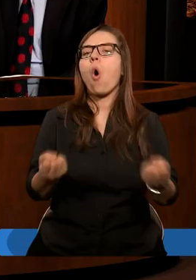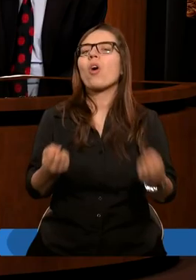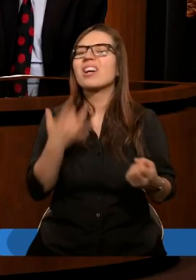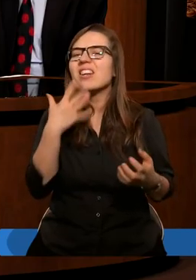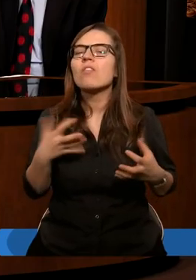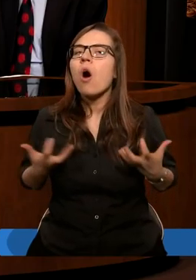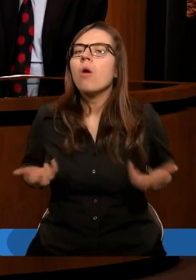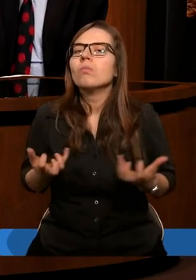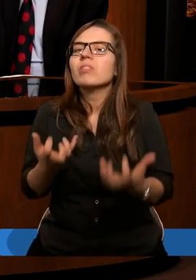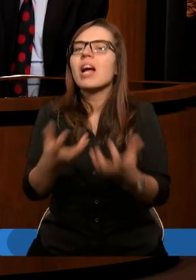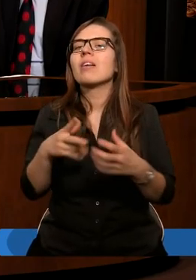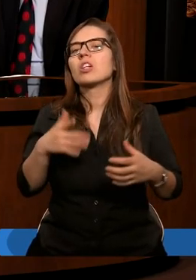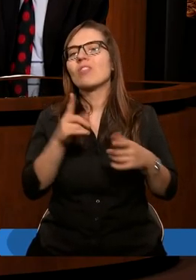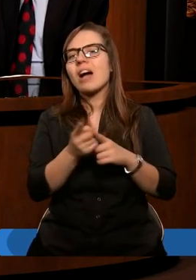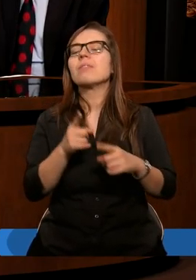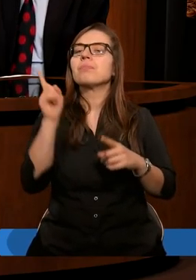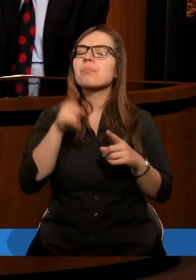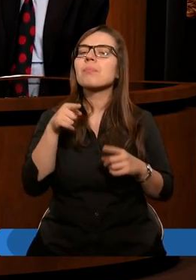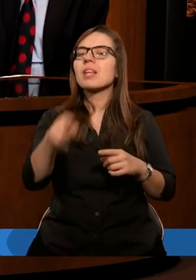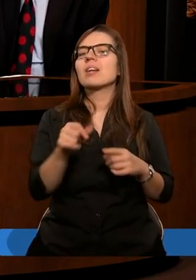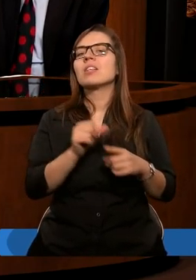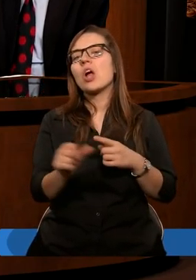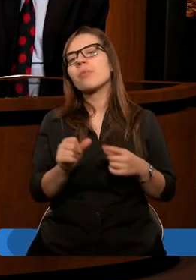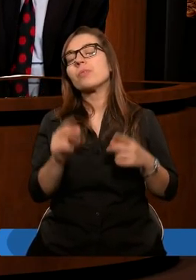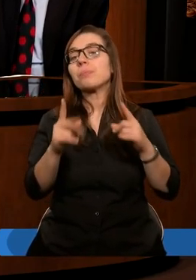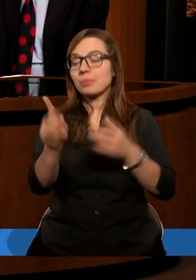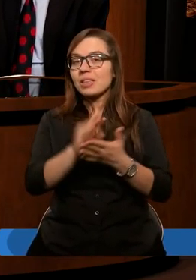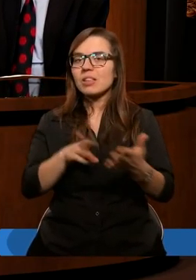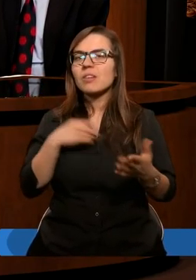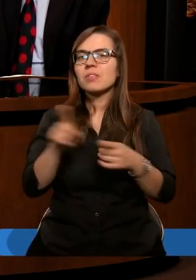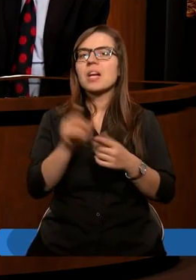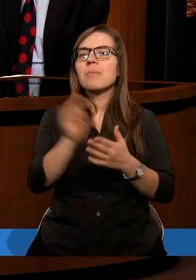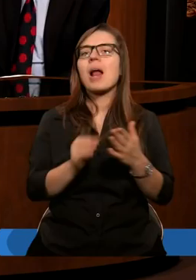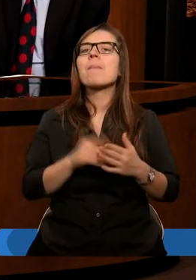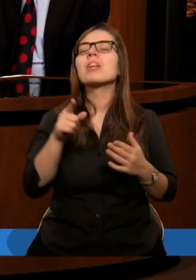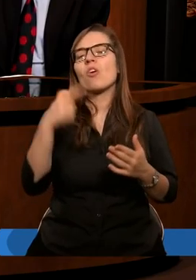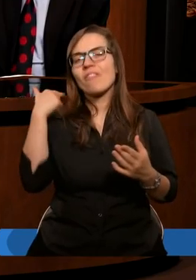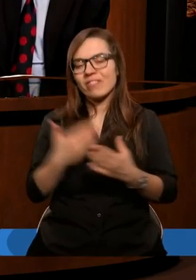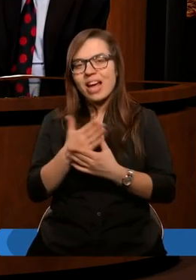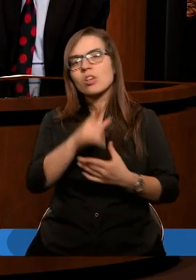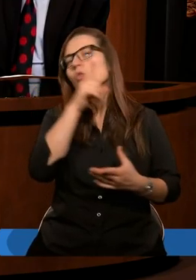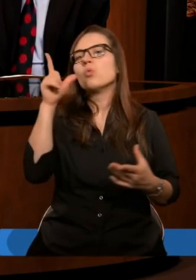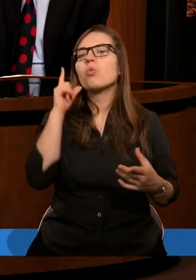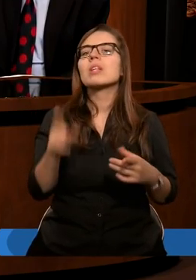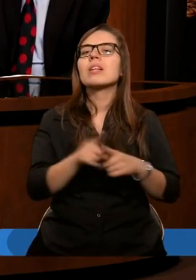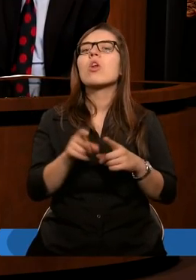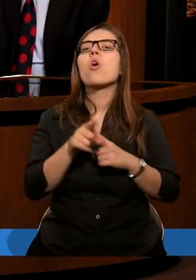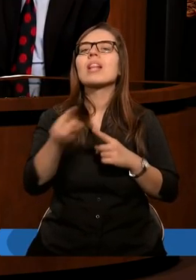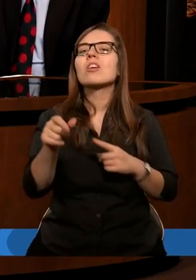gorliwości. Jakbyśmy nie nazywali. To wydaje się, że z drugiej strony Pismo Święte często wzywa wiernych ludzi